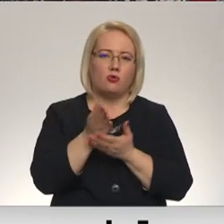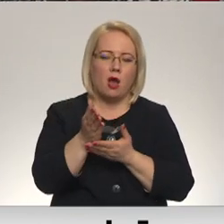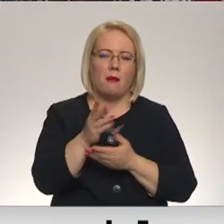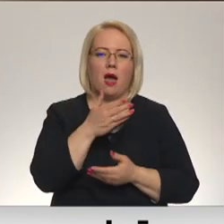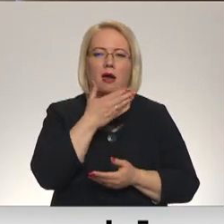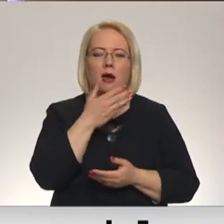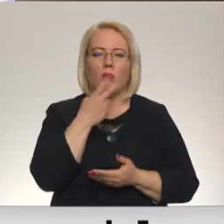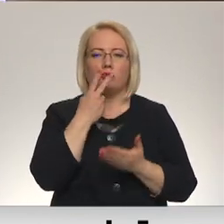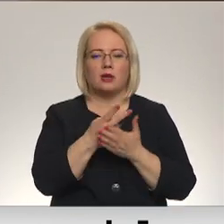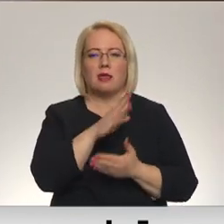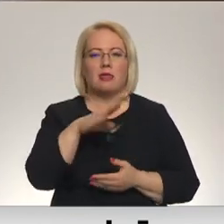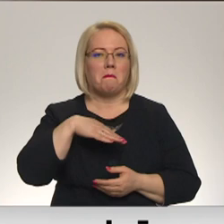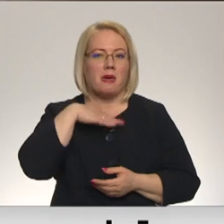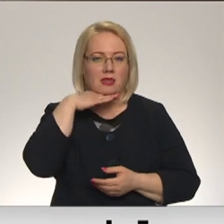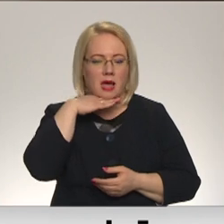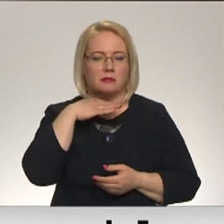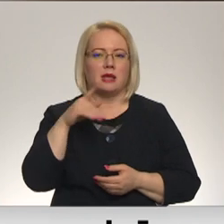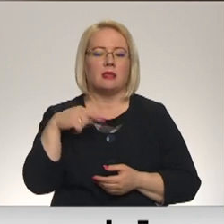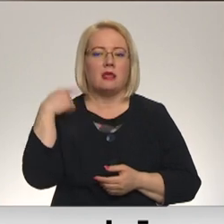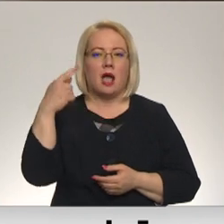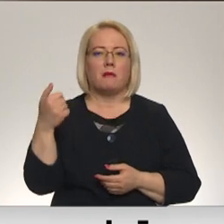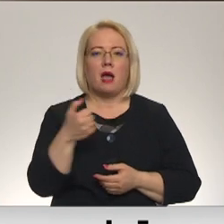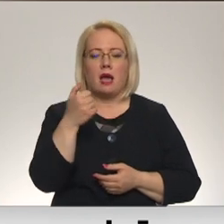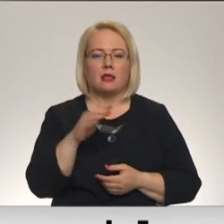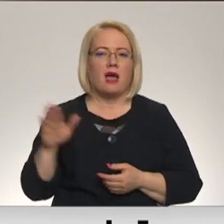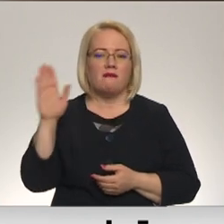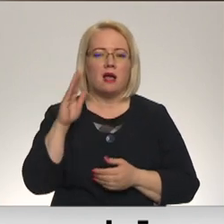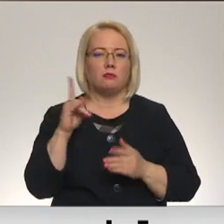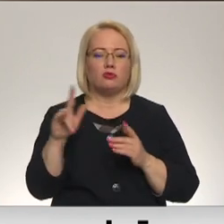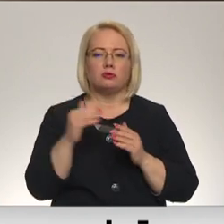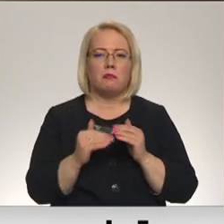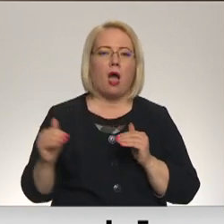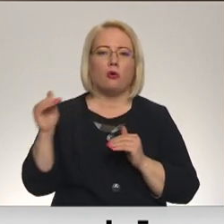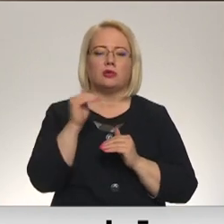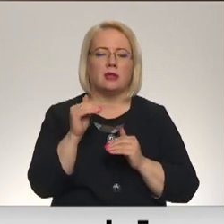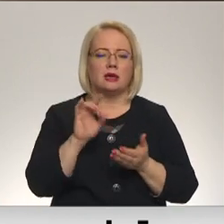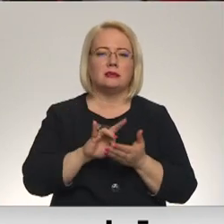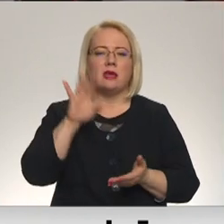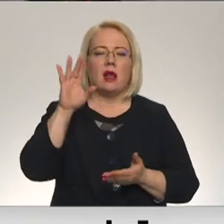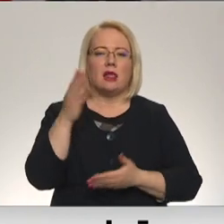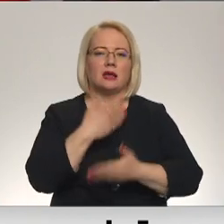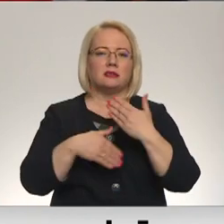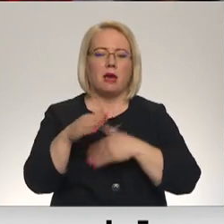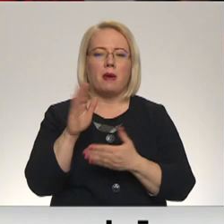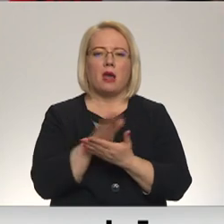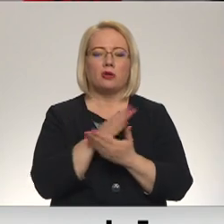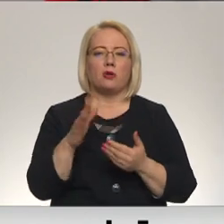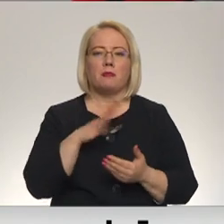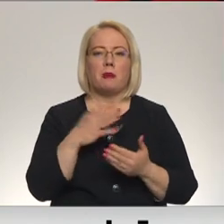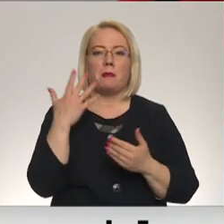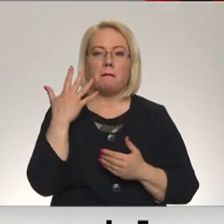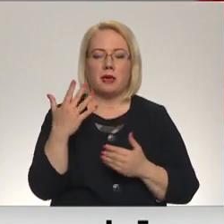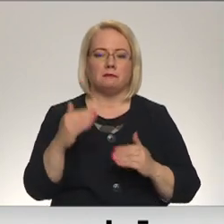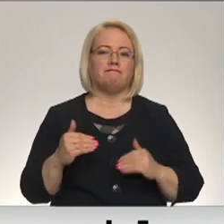nepietiekamas, tad no nākamā gada balstī plānots paaugstināt centralizēto eksāmenu kārtošanas lieksni no esošajiem pieciem uz